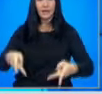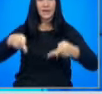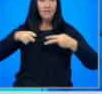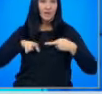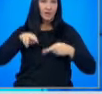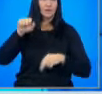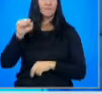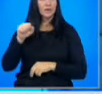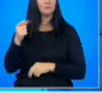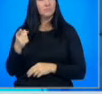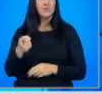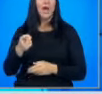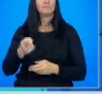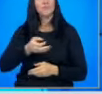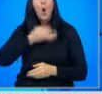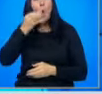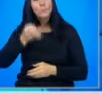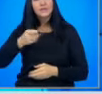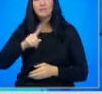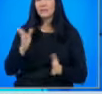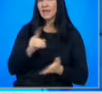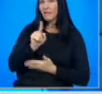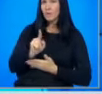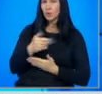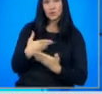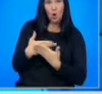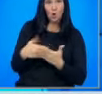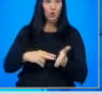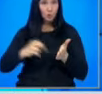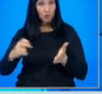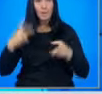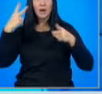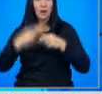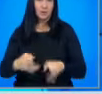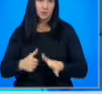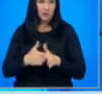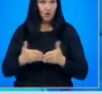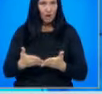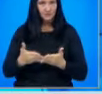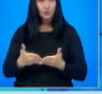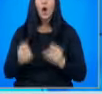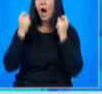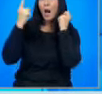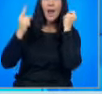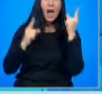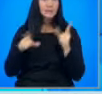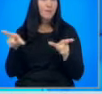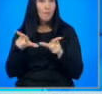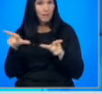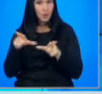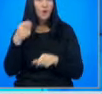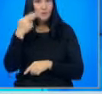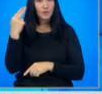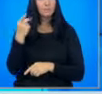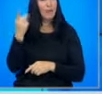върнат в партията. Тя излично обясни, че не става дума за наскоро изключените или прекъснали членството си. И реакцията на Майма Нолова